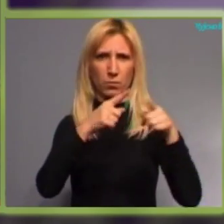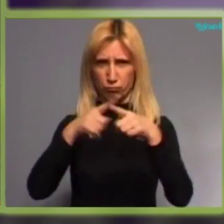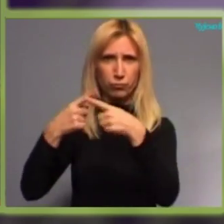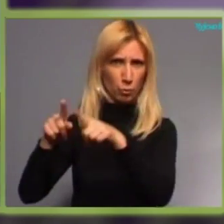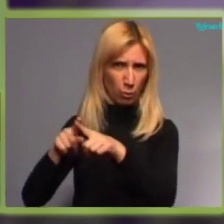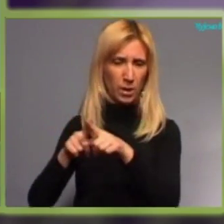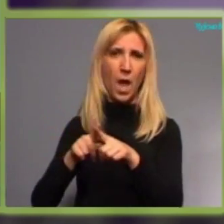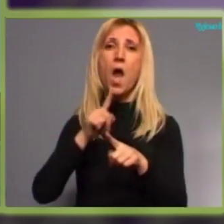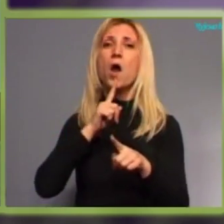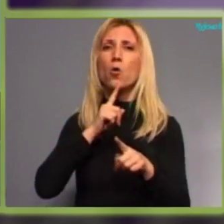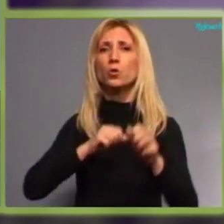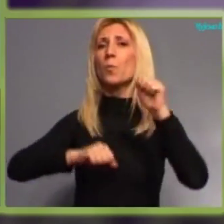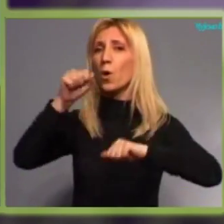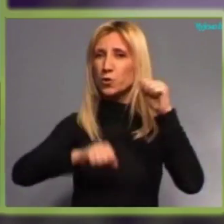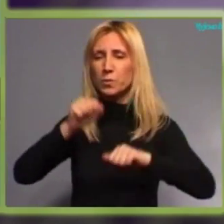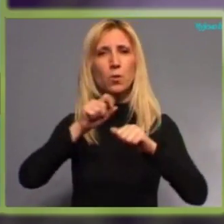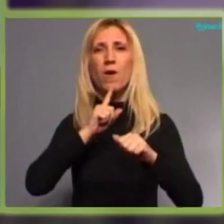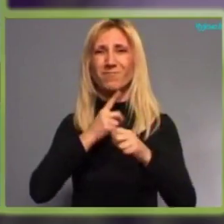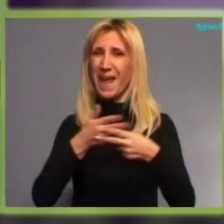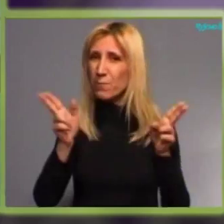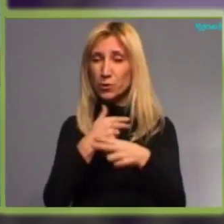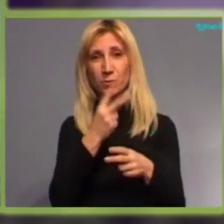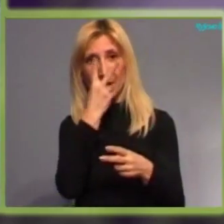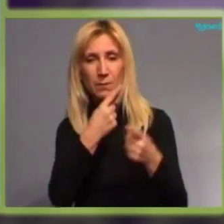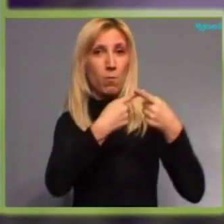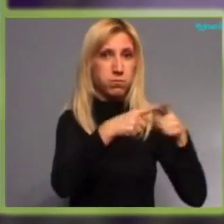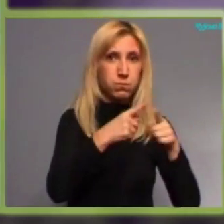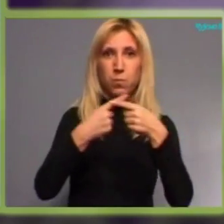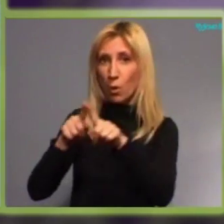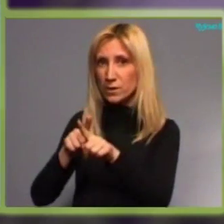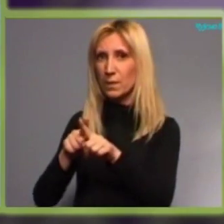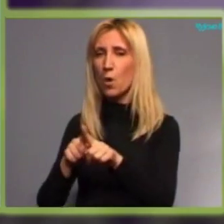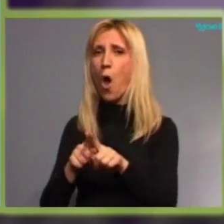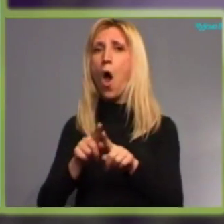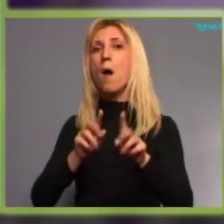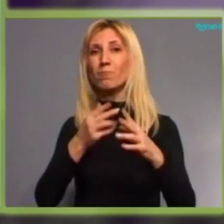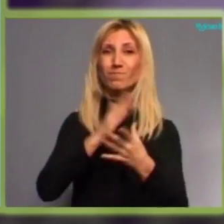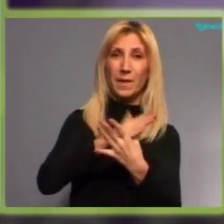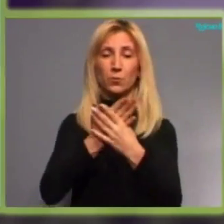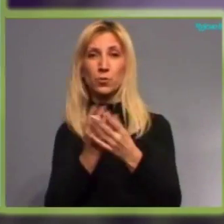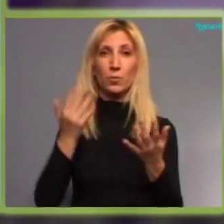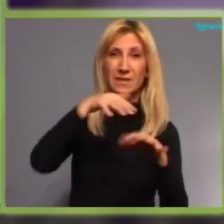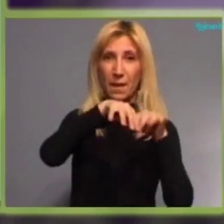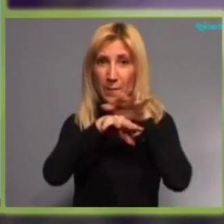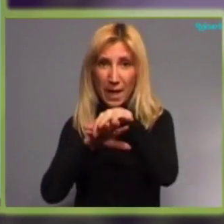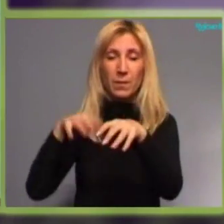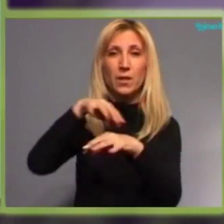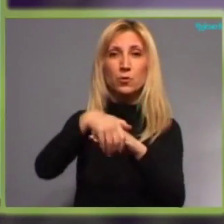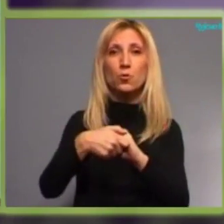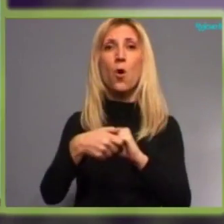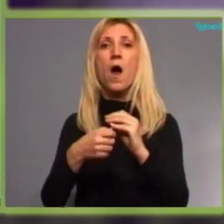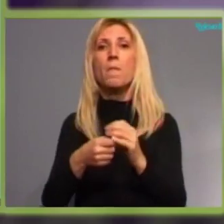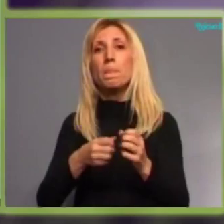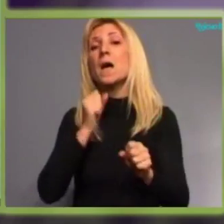postupci koje ne možemo posmatrati izolovano jedne od drugih, koji se međusobno prepliću, zatim obrađujemo